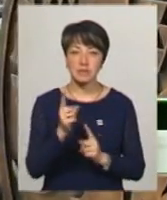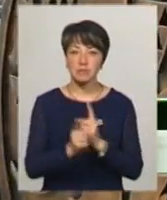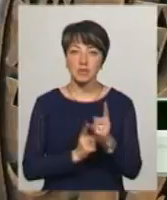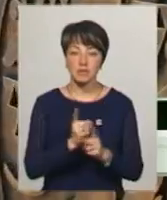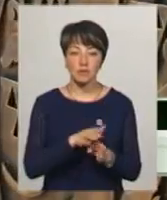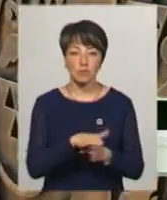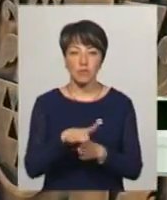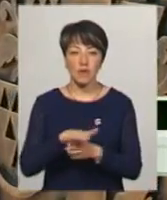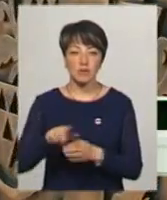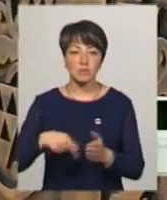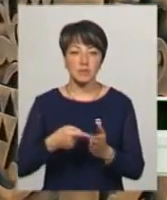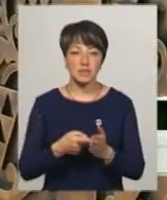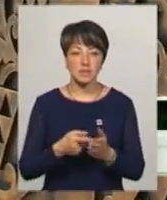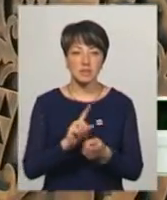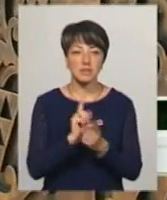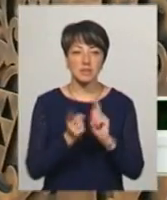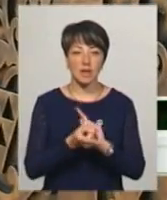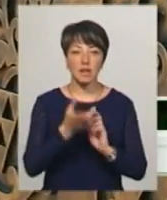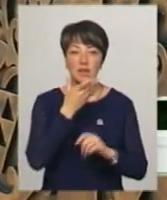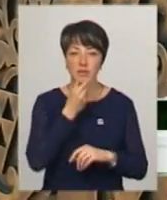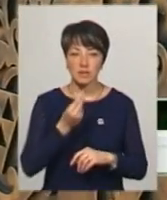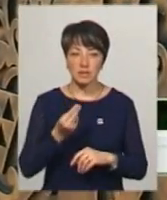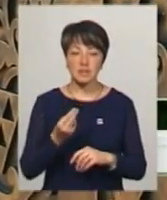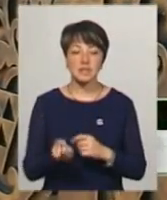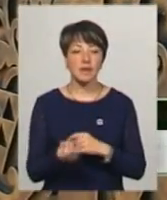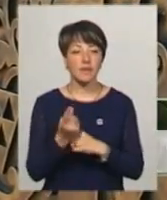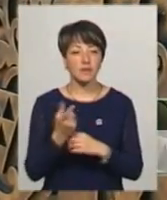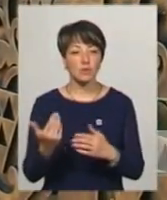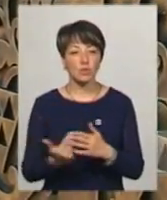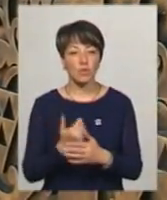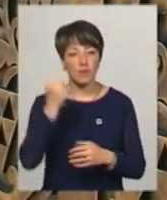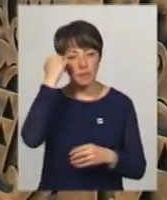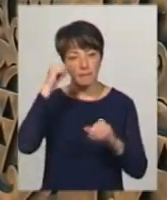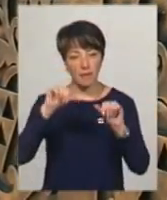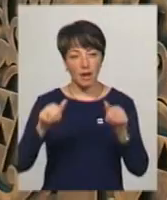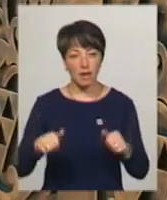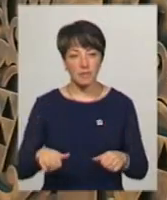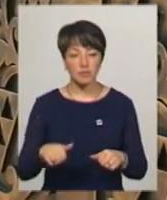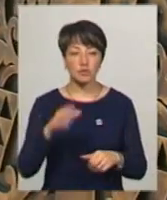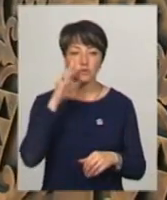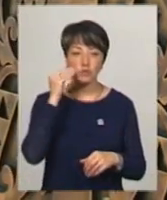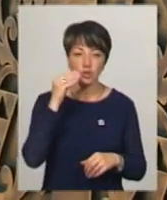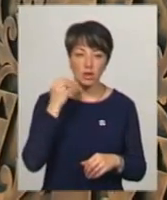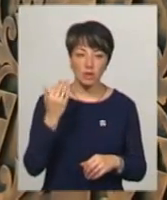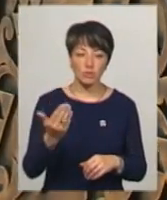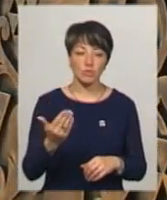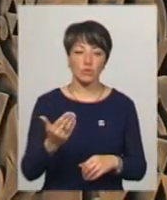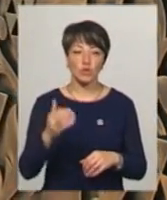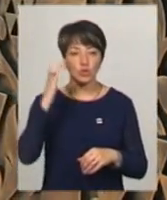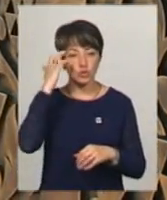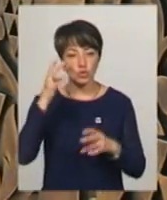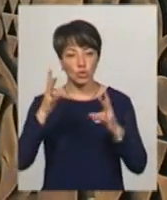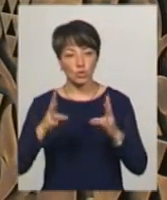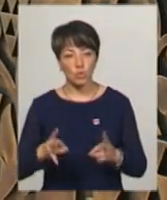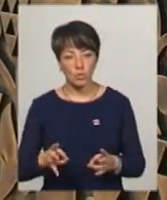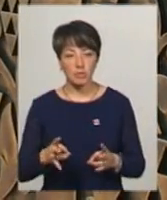які відбуваються в місті. Місто стало красивіше, з'явилися нові пам'ятники Шевченку, Чорнобильцям.